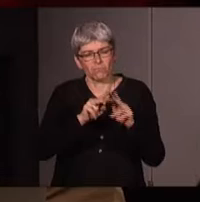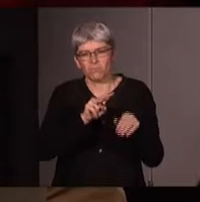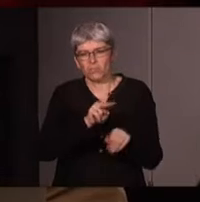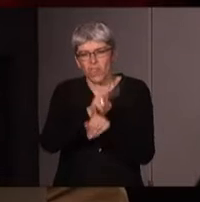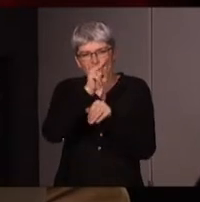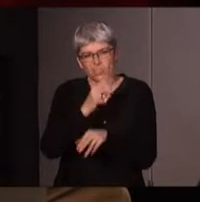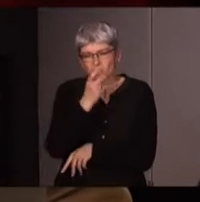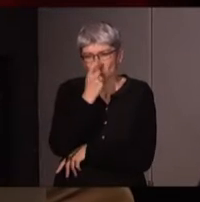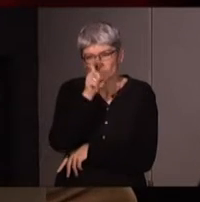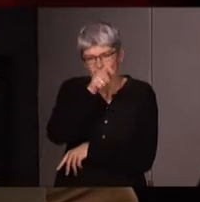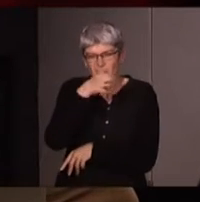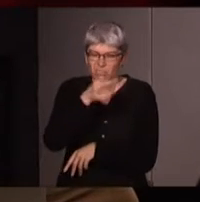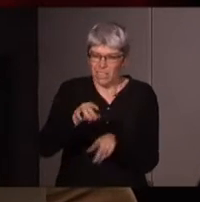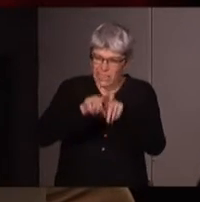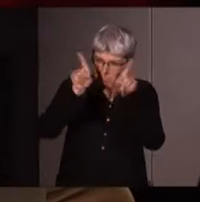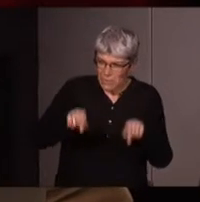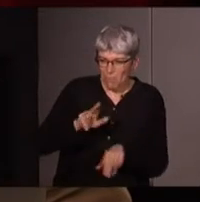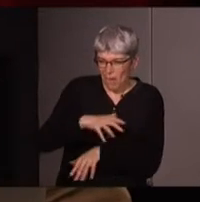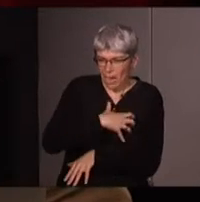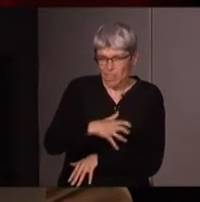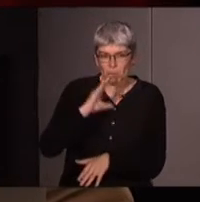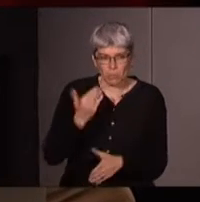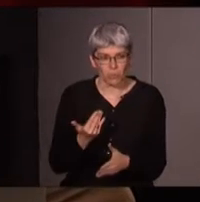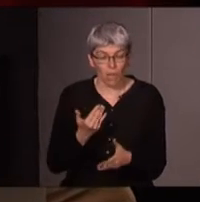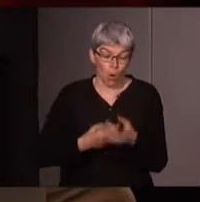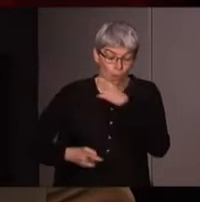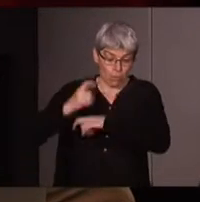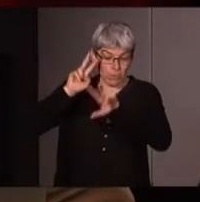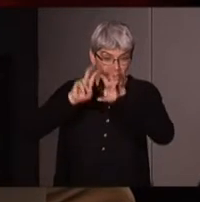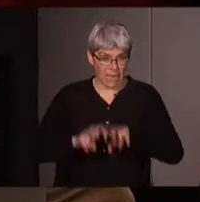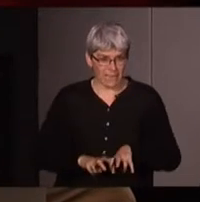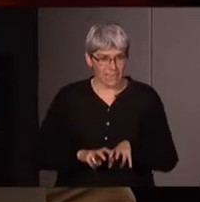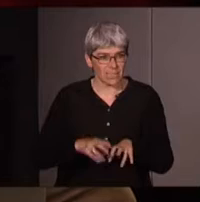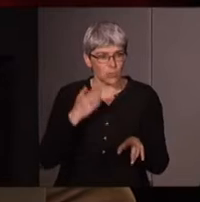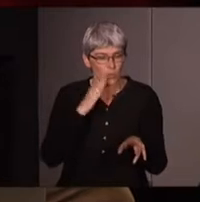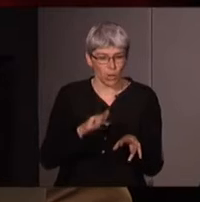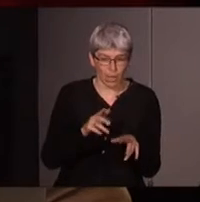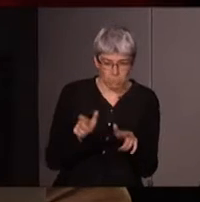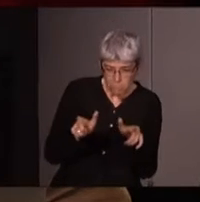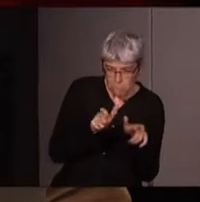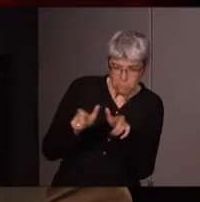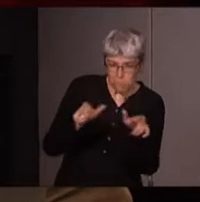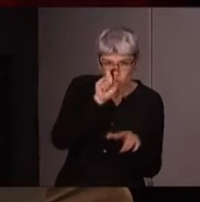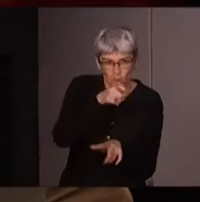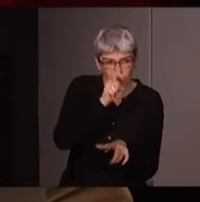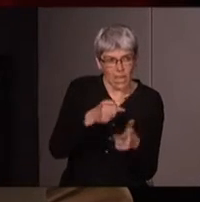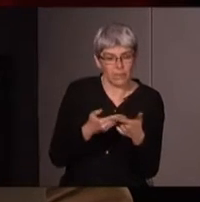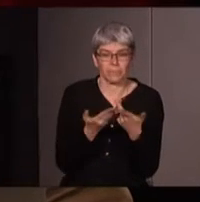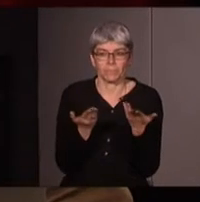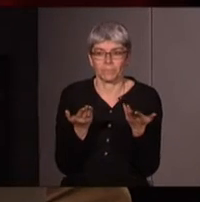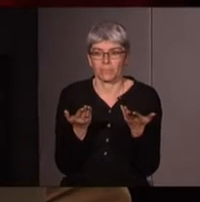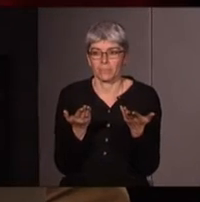capitalisme de s'enrichir et donc on revient sur l'analyse de la chasse aux sorcières et de